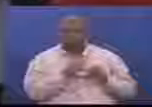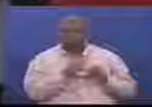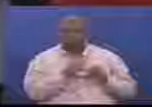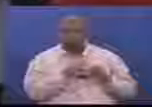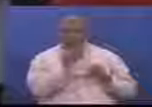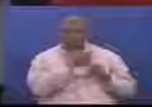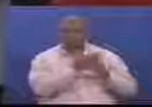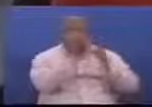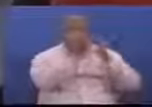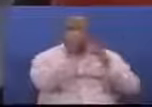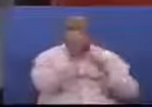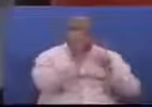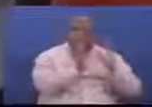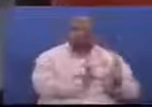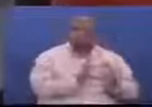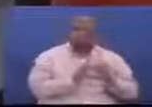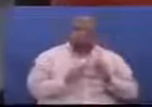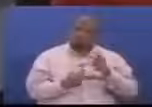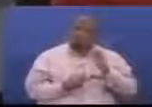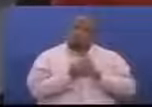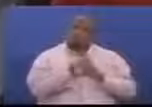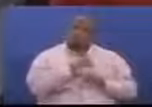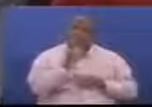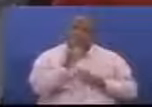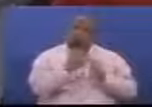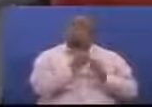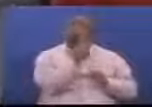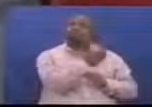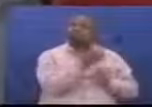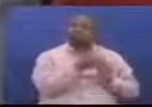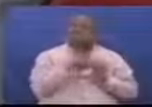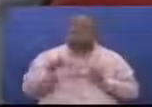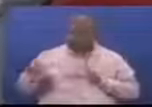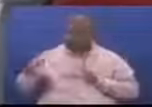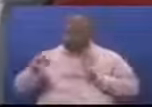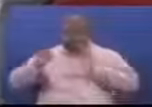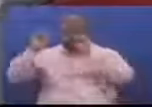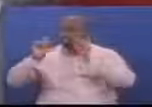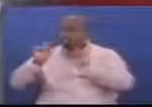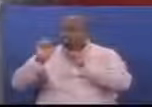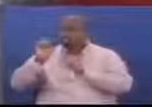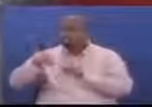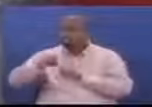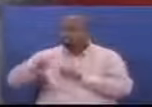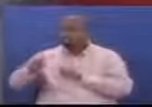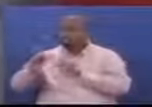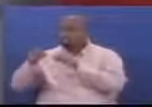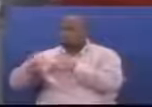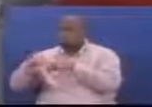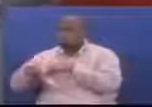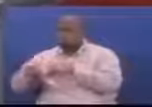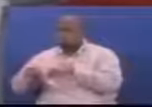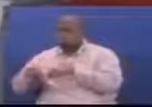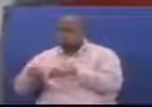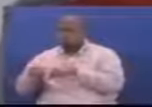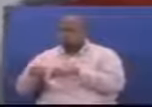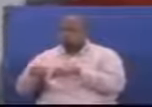BOT toka mwaka elfu mbili na kumi na moja Mpaka September mwaka huu For the first time in the history